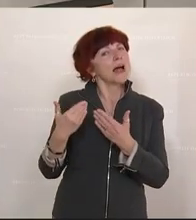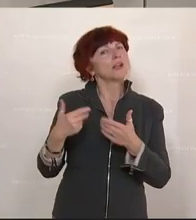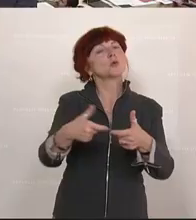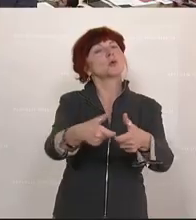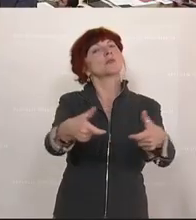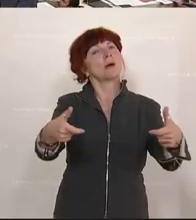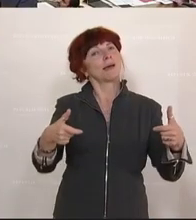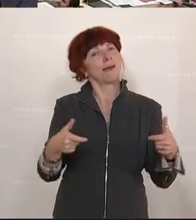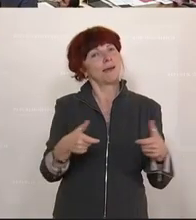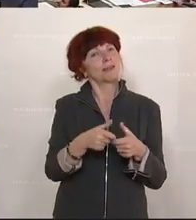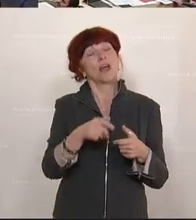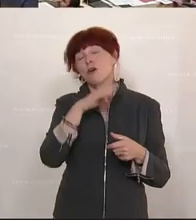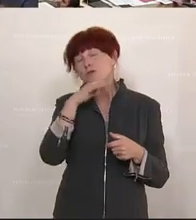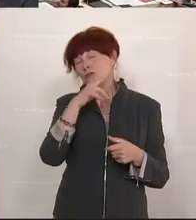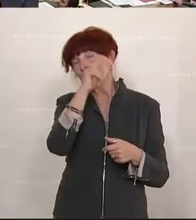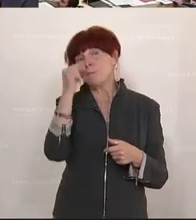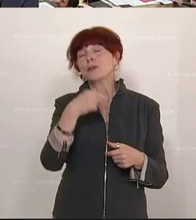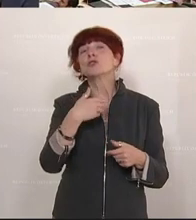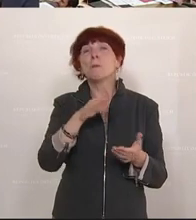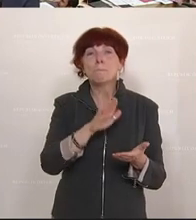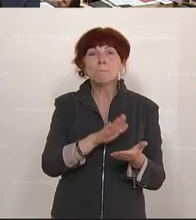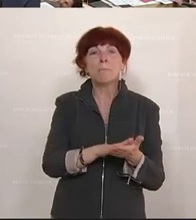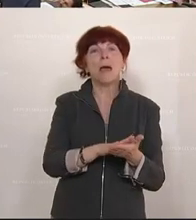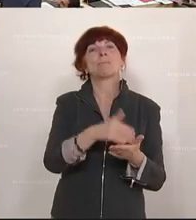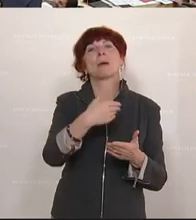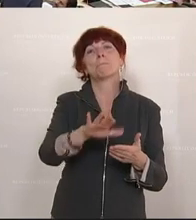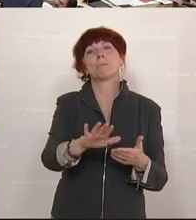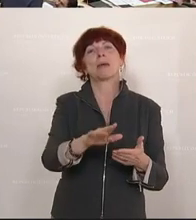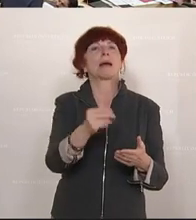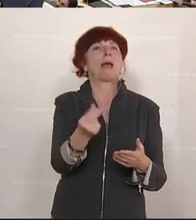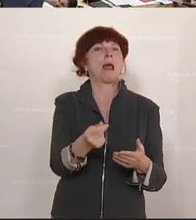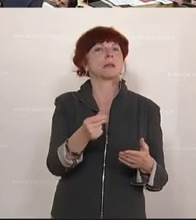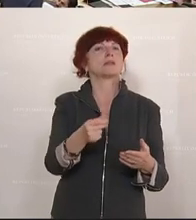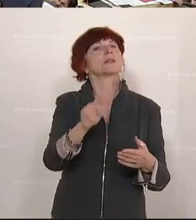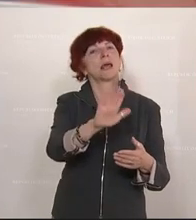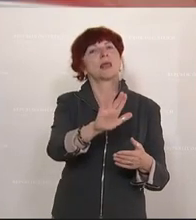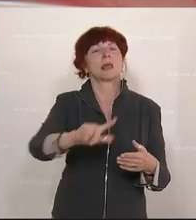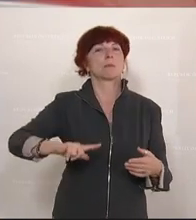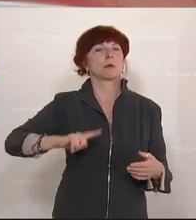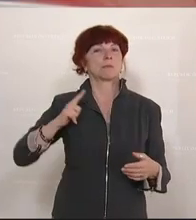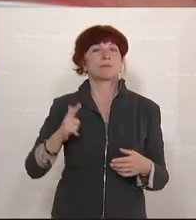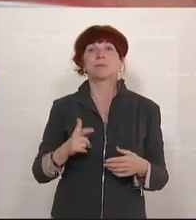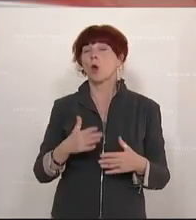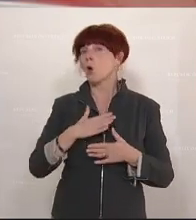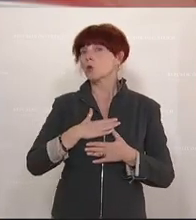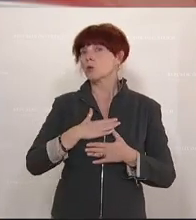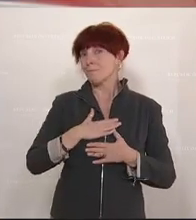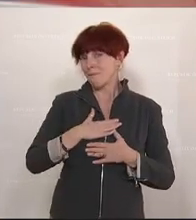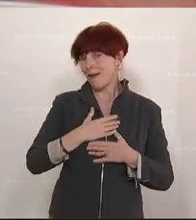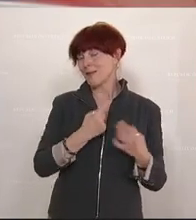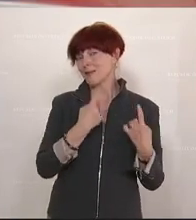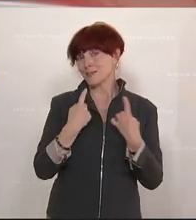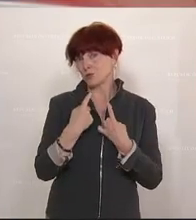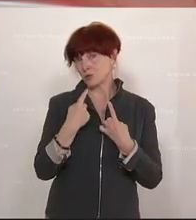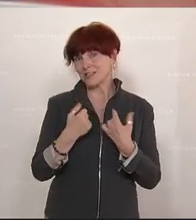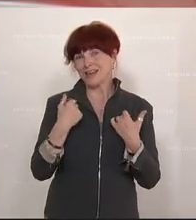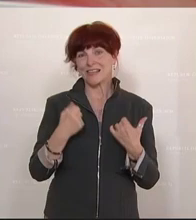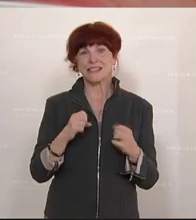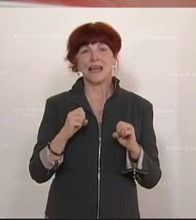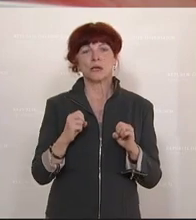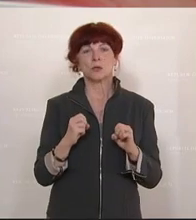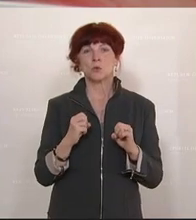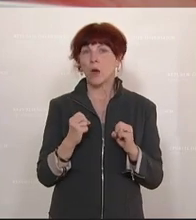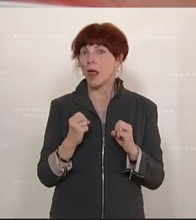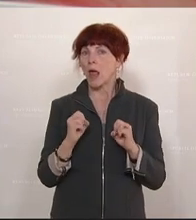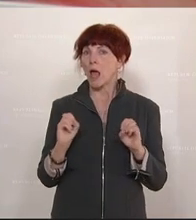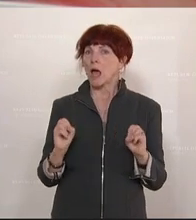Menschen mehr zum Leben bleiben. Und in meinen Augen befinden wir uns aktuell auf einem sehr, sehr schmalen Kraut,